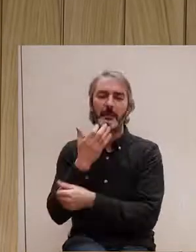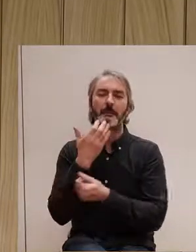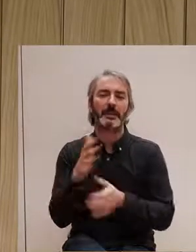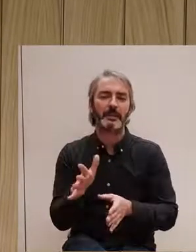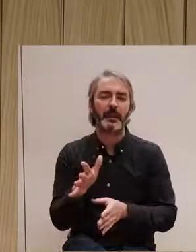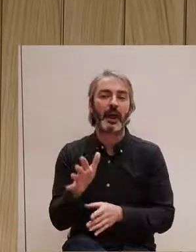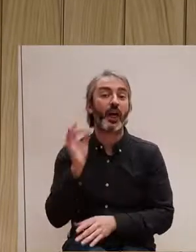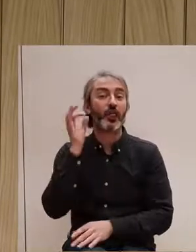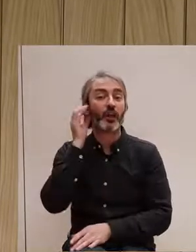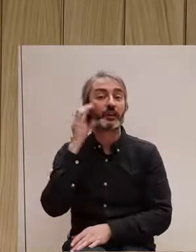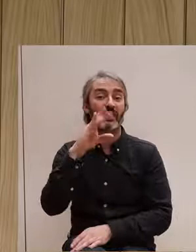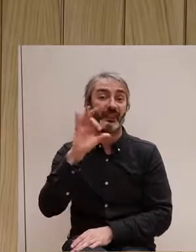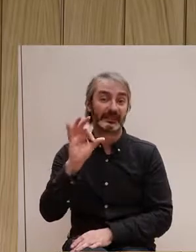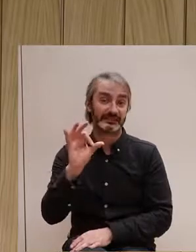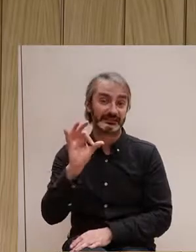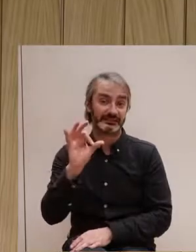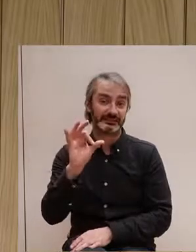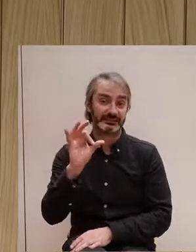exemple, a les dones cis,